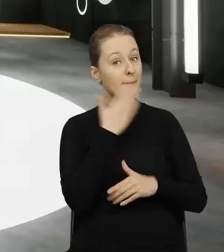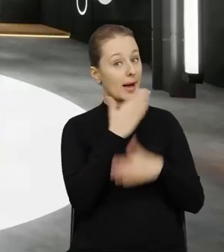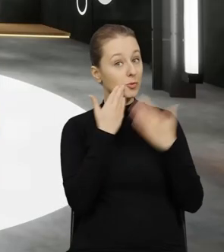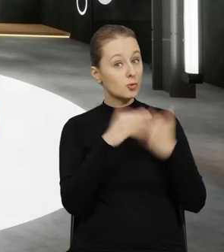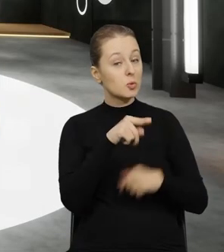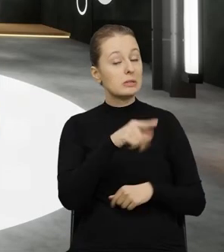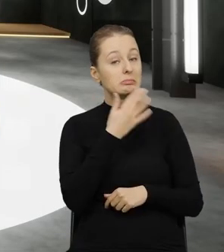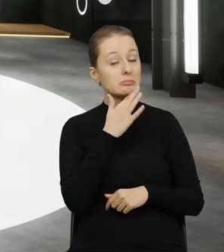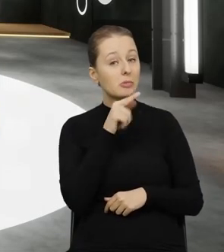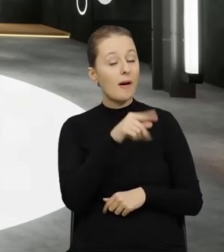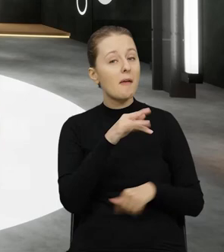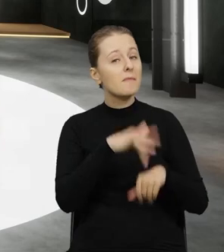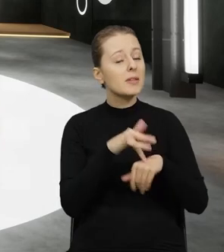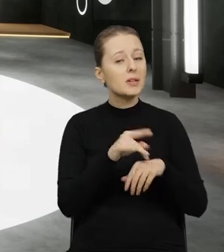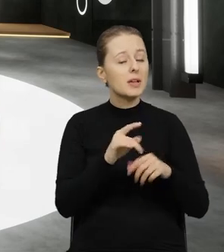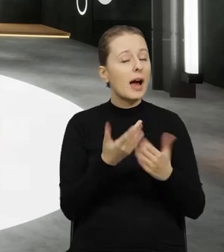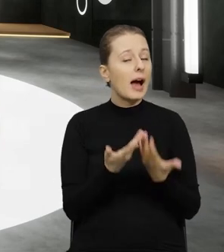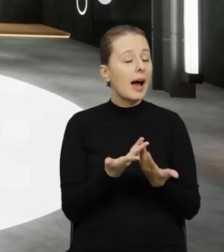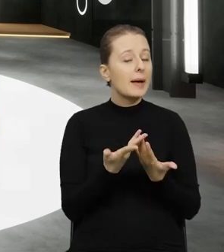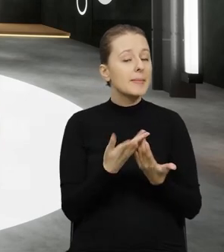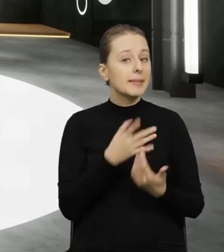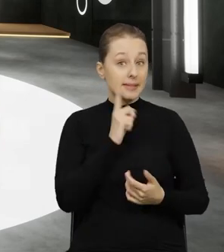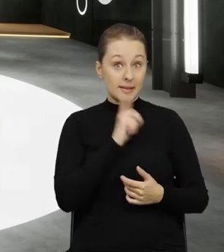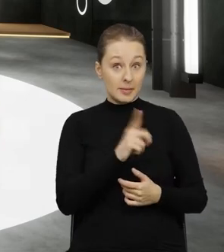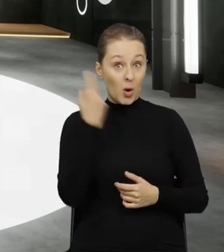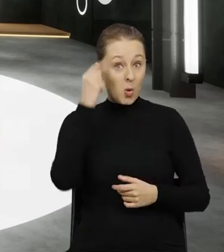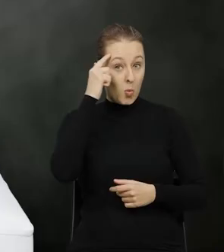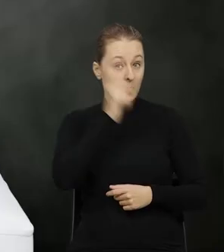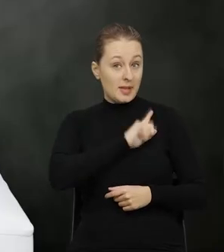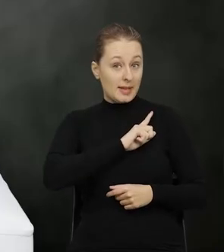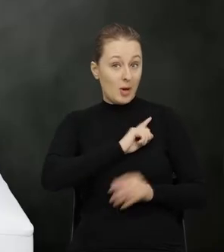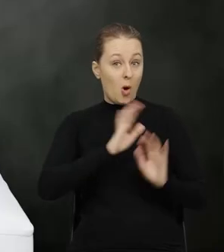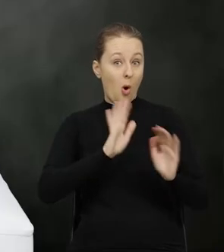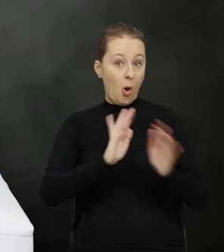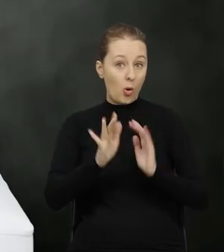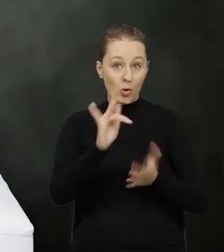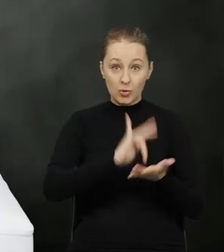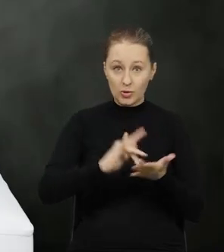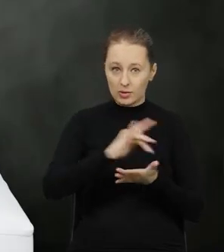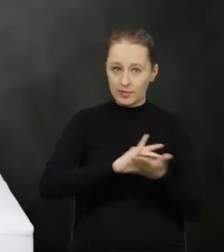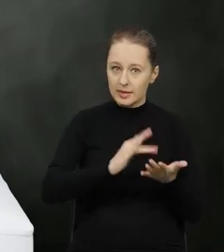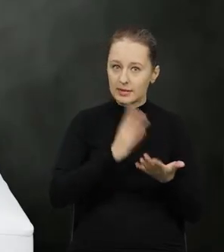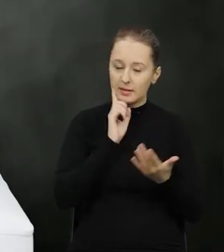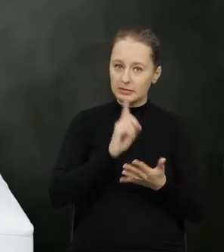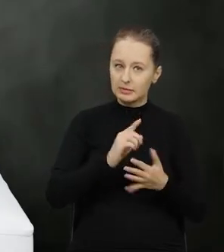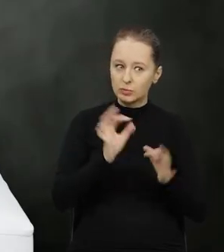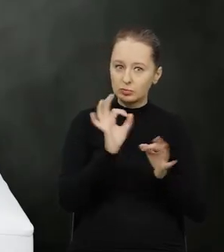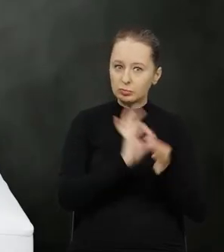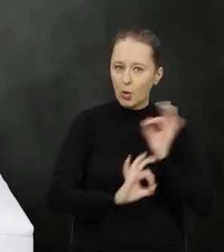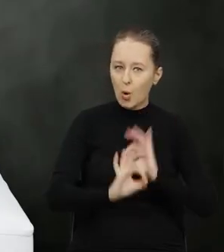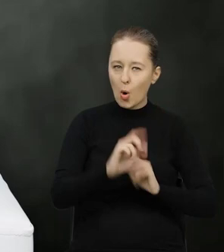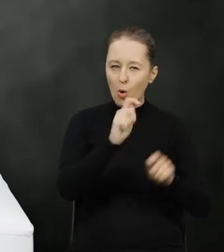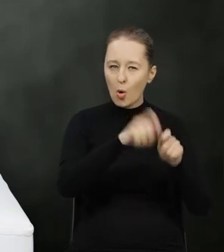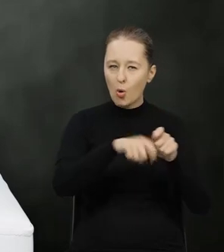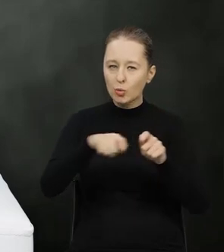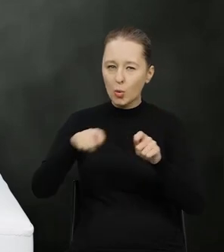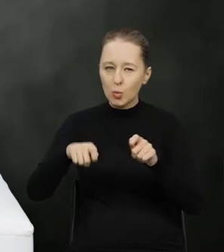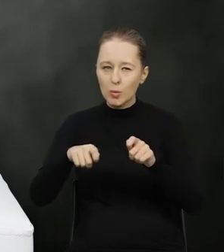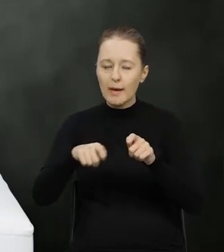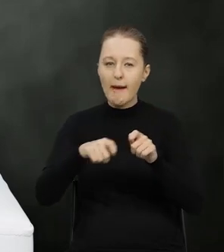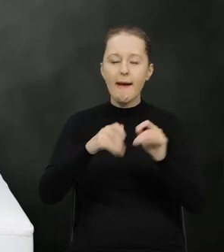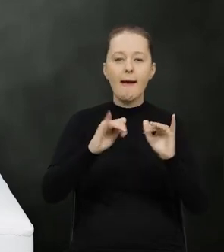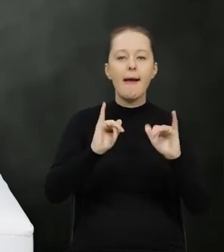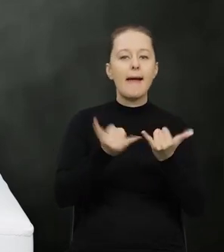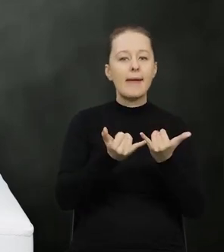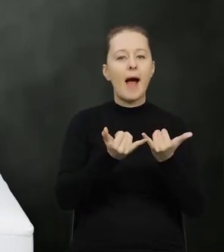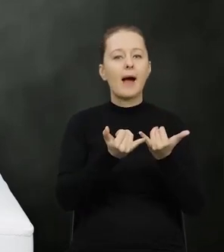Bardzo dziękuję. Z tego, co Pani powiedziała, wynika, że faktycznie Główna Inspekcja Ochrony Środowiska bardzo ściśle kontroluje, jakie odpady